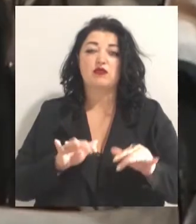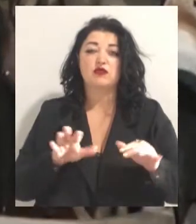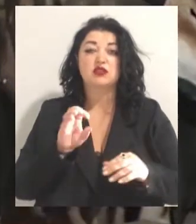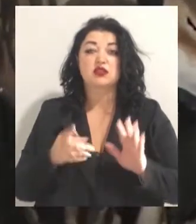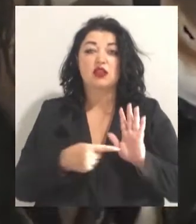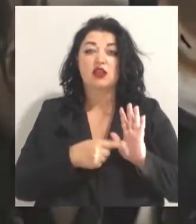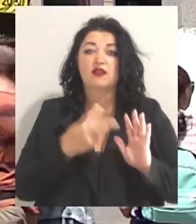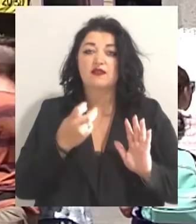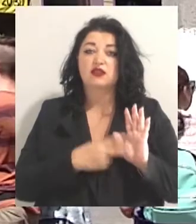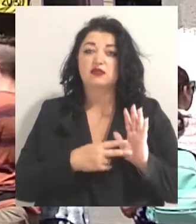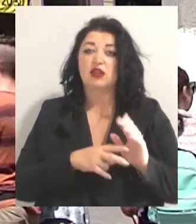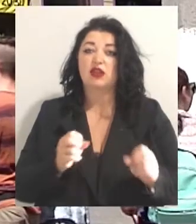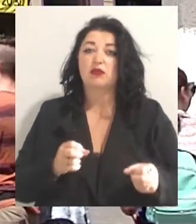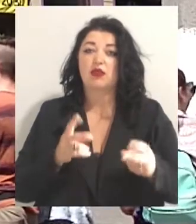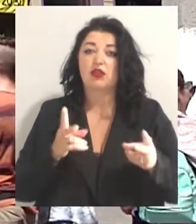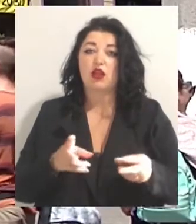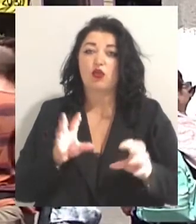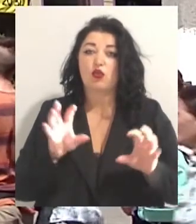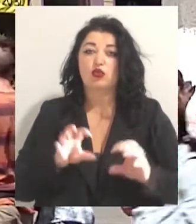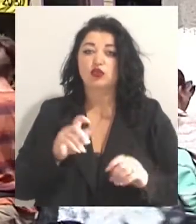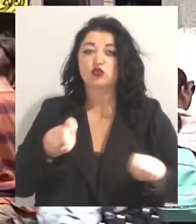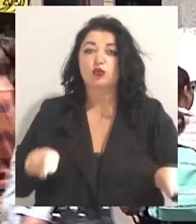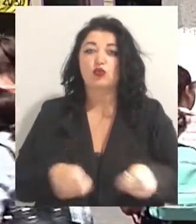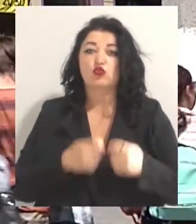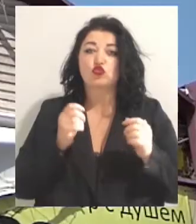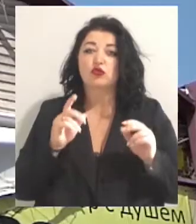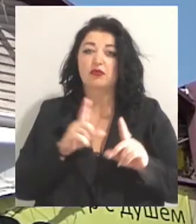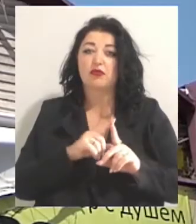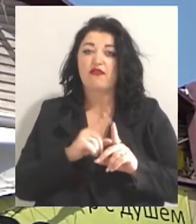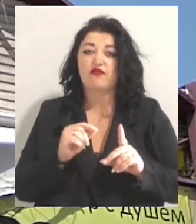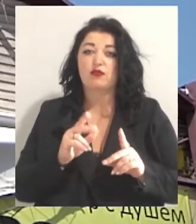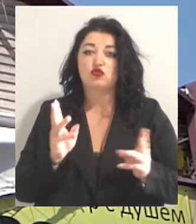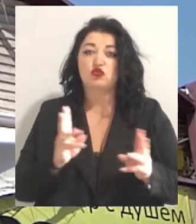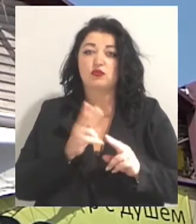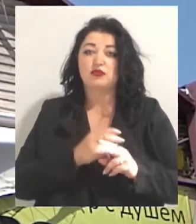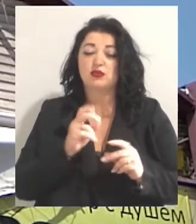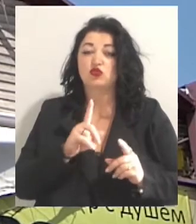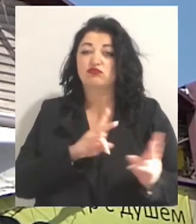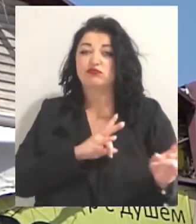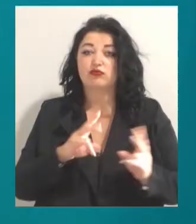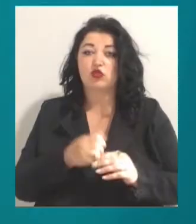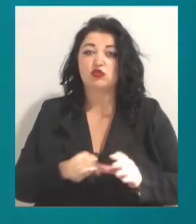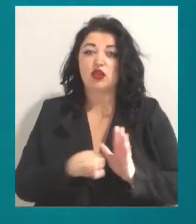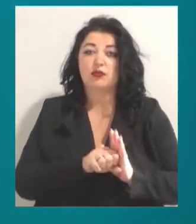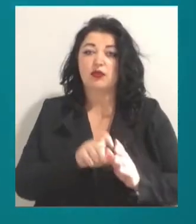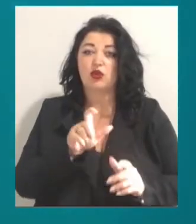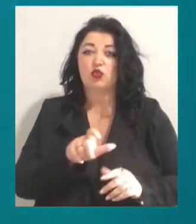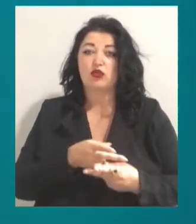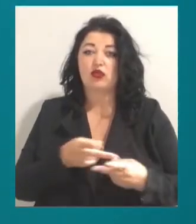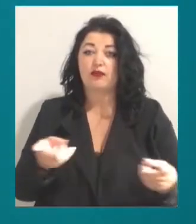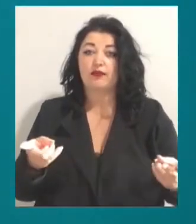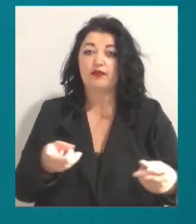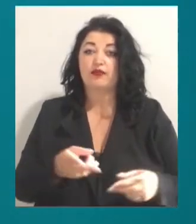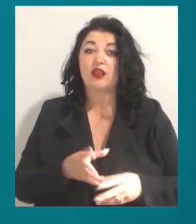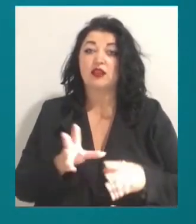270 Кримінального кодексу порушення правил пожежної безпеки, що призвело до загибелі людей. Співвласника готелю